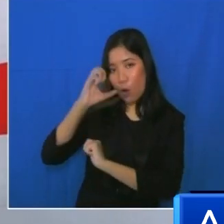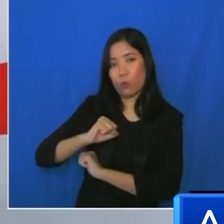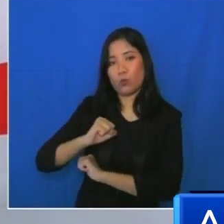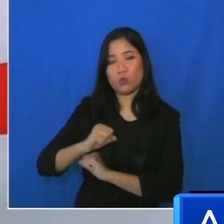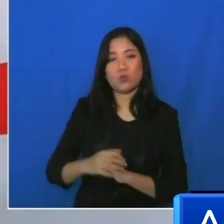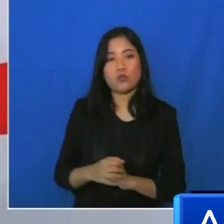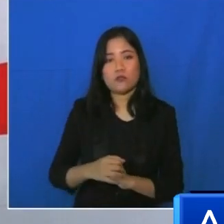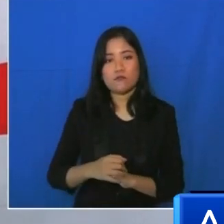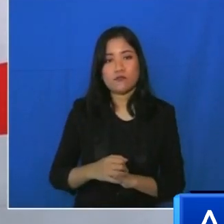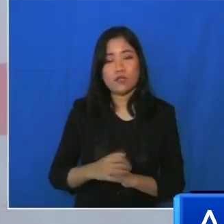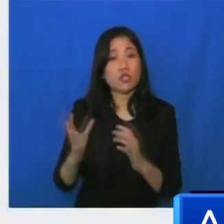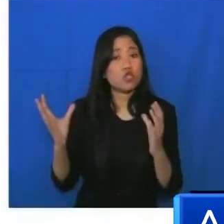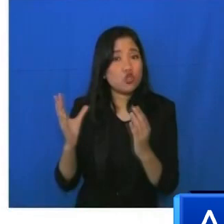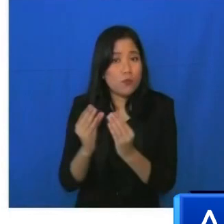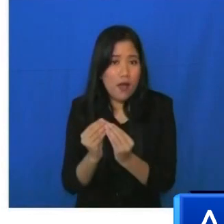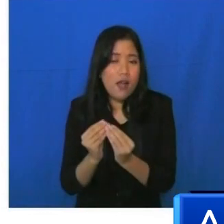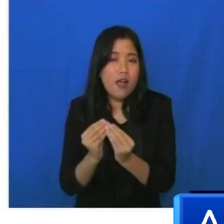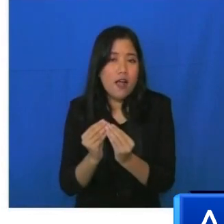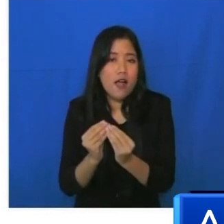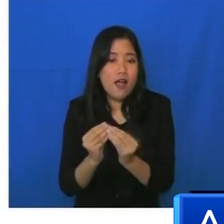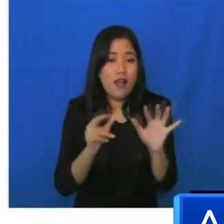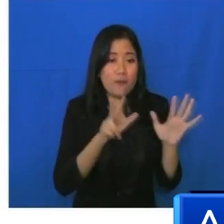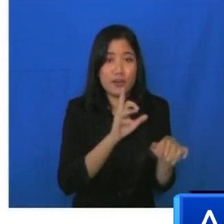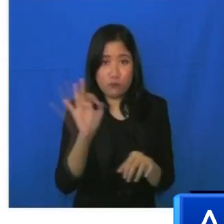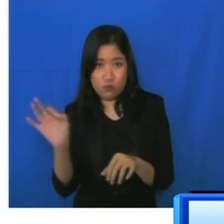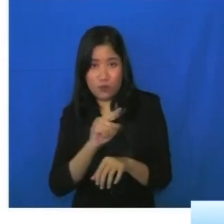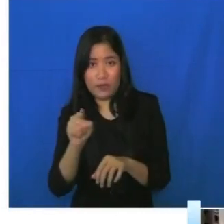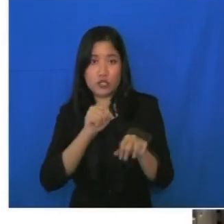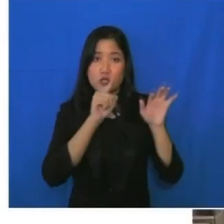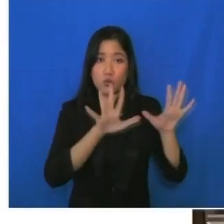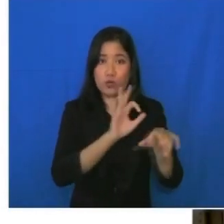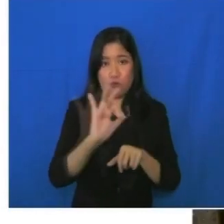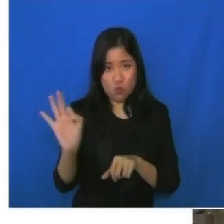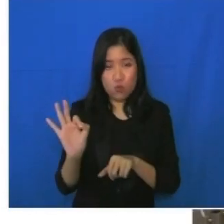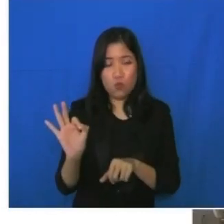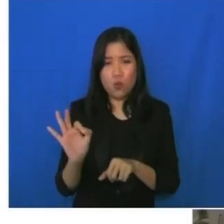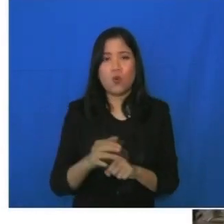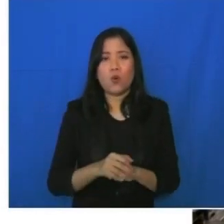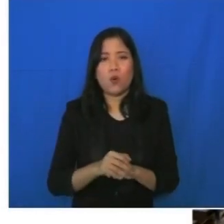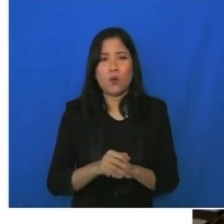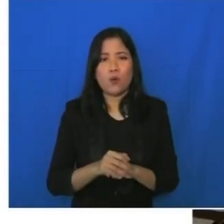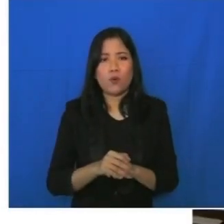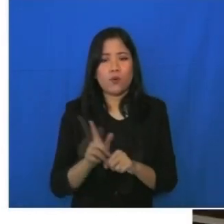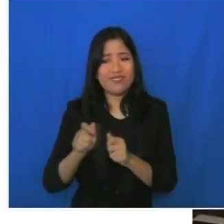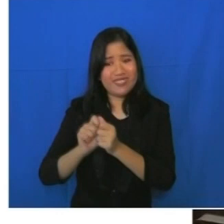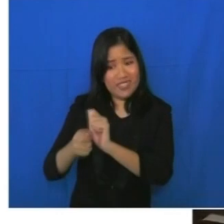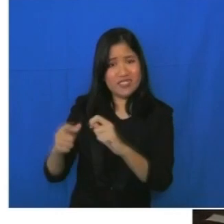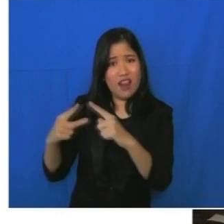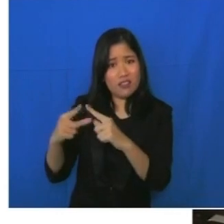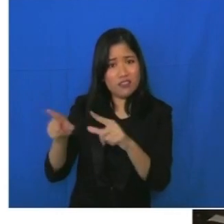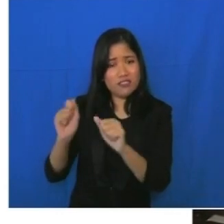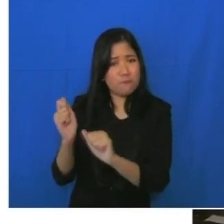dari sisi jumlah bisa mencapai 8.000 sampai 10.000, juga kecepatan alat tesnya untuk